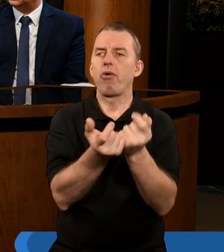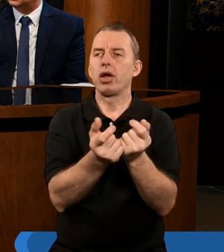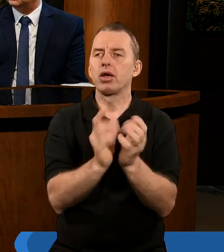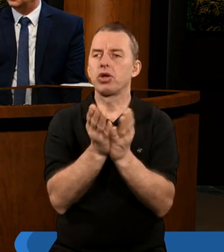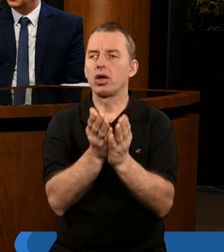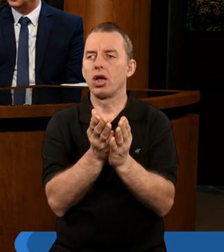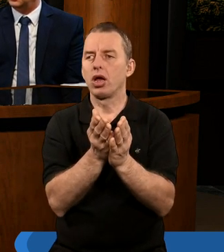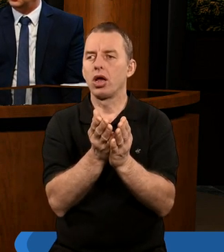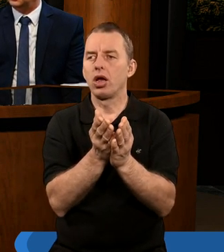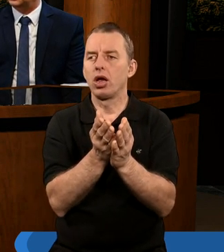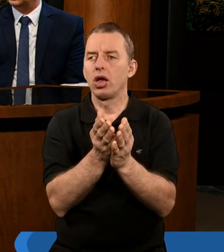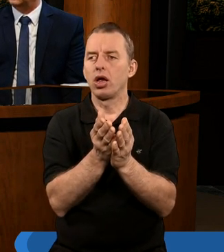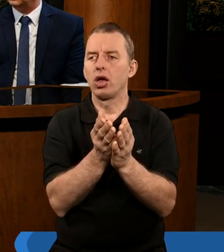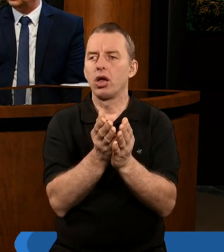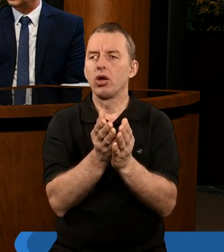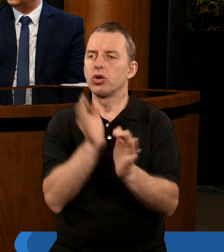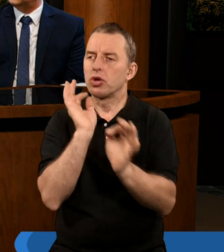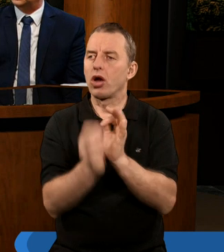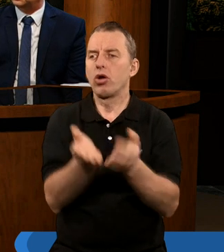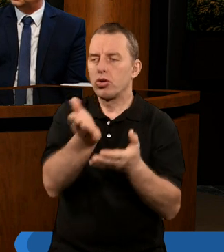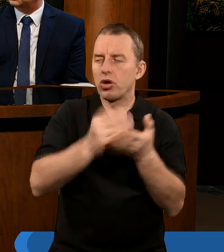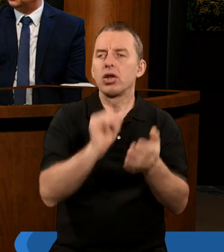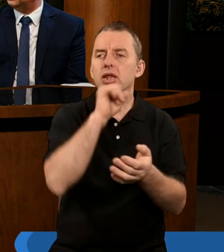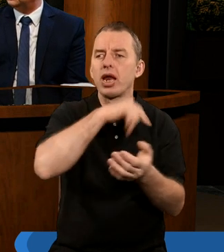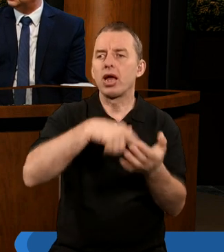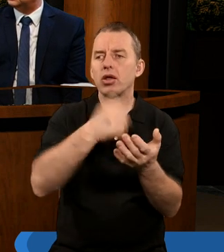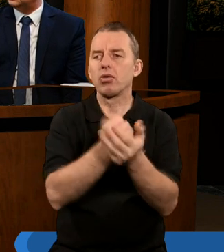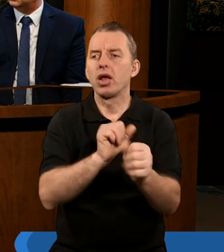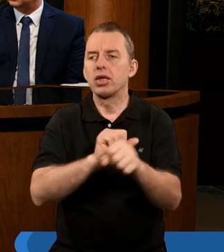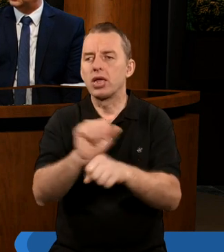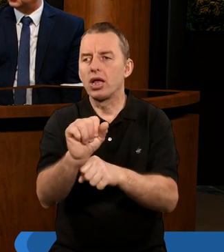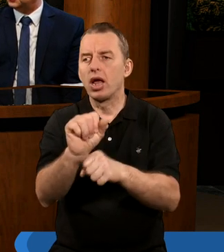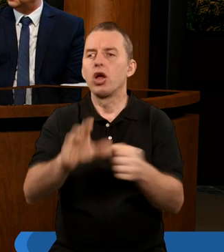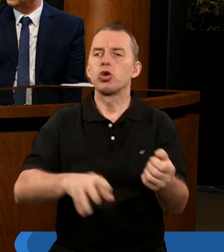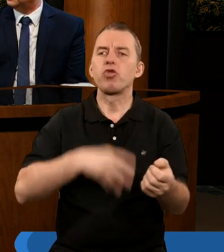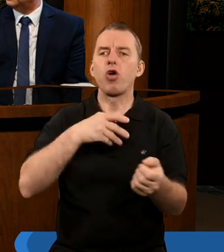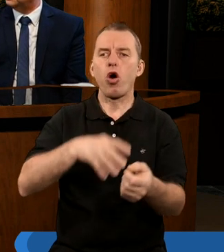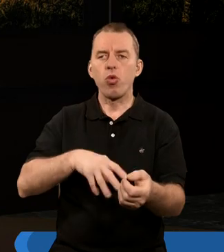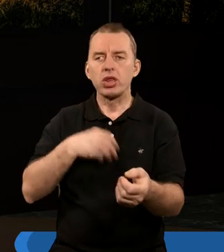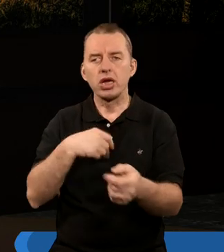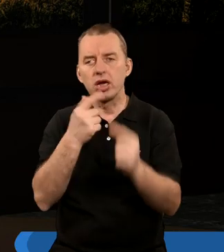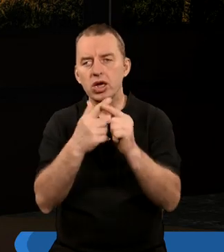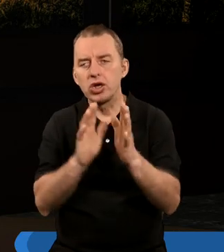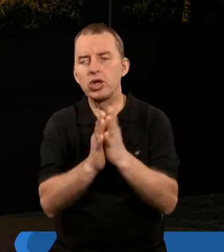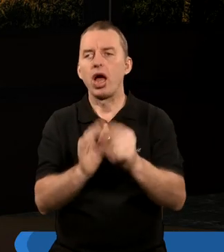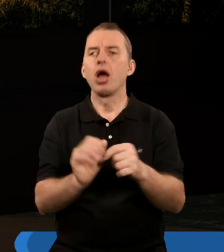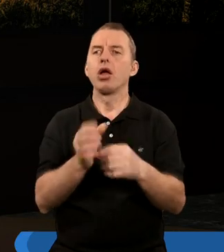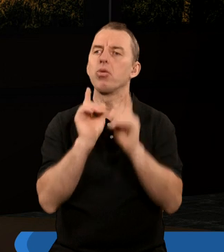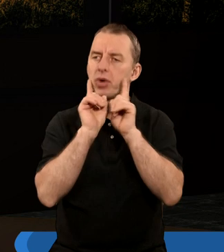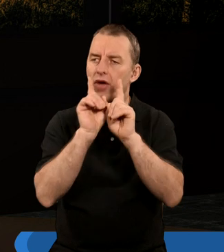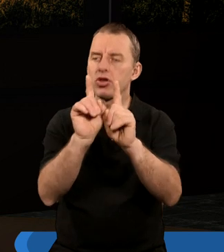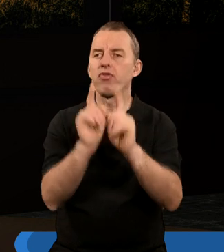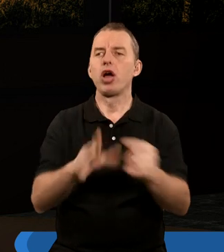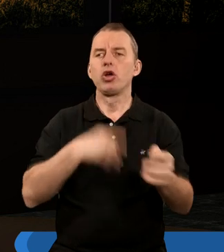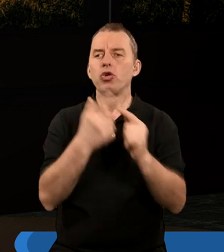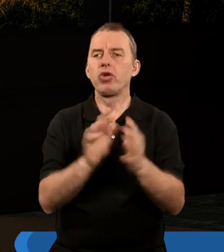jest kilkaset, a szczególną częścią Starego Testamentu jest świątynia i realia świątynne.